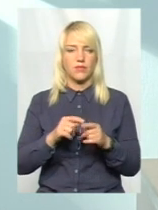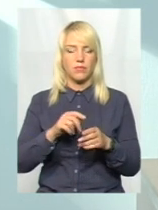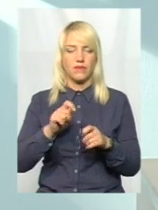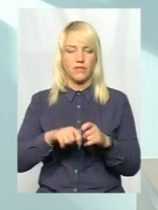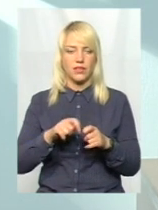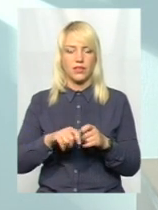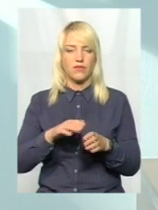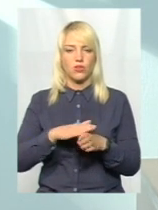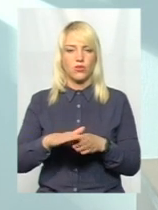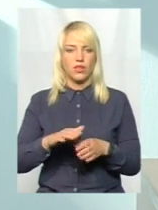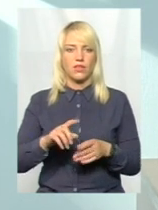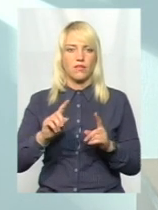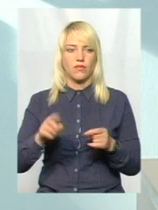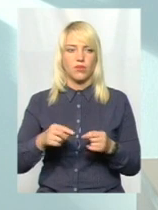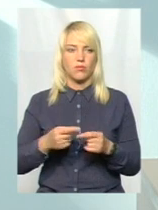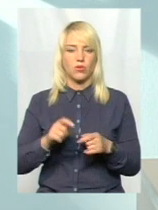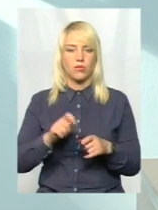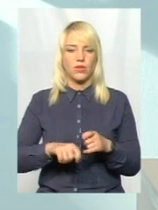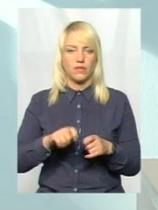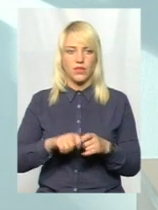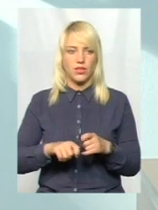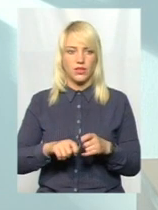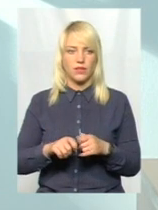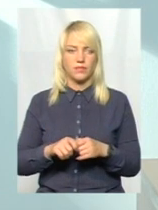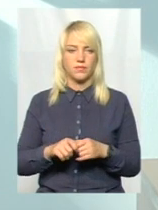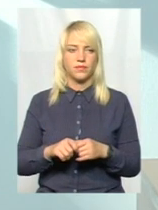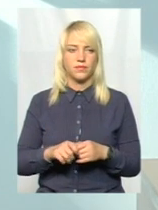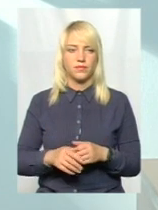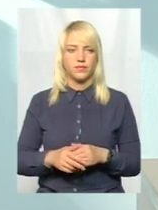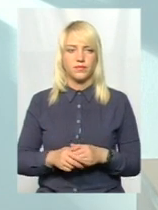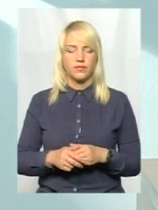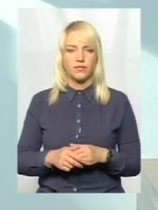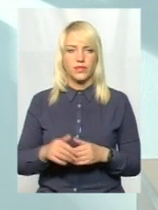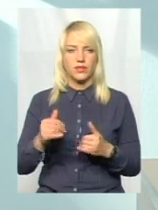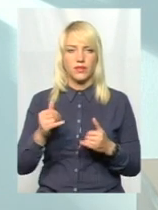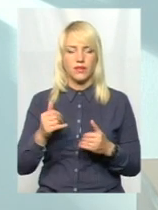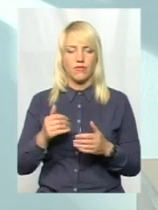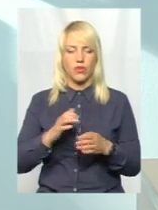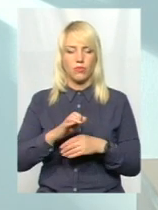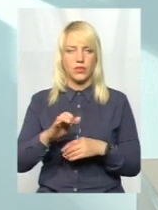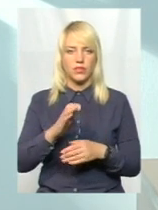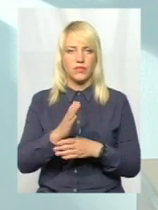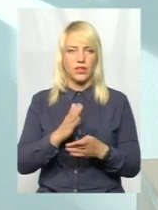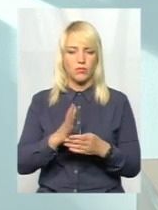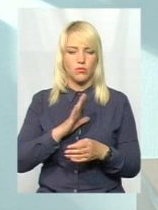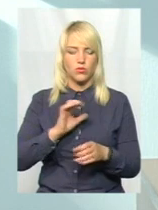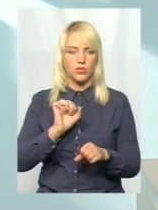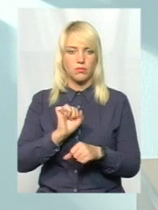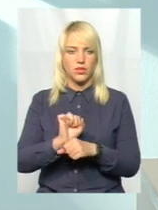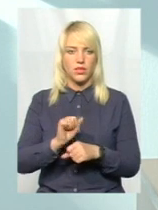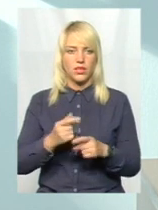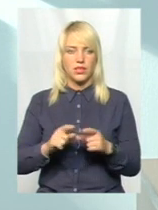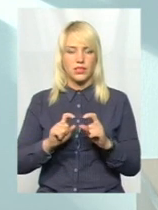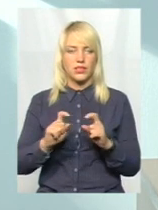припису. Є призупинення закладу, виробництво хліба призупинялося. Наразі заклад, на якому